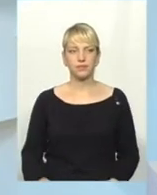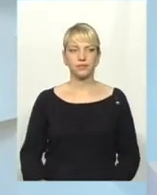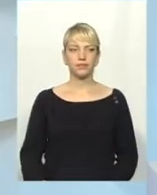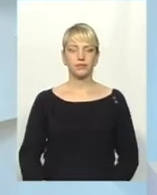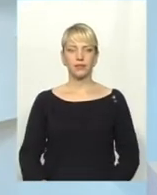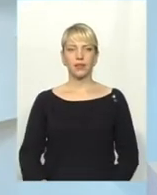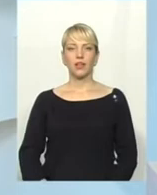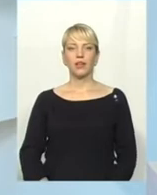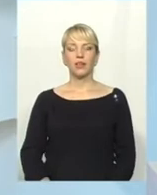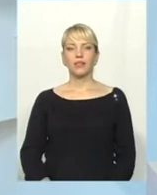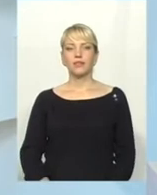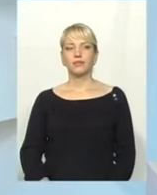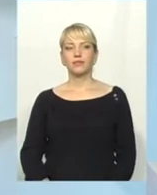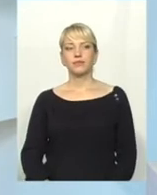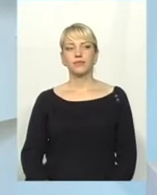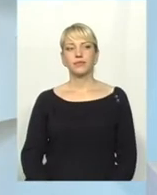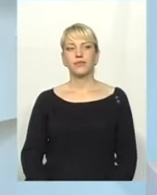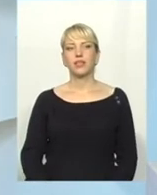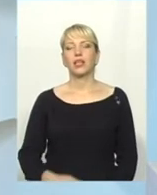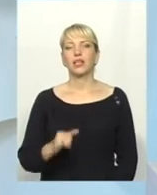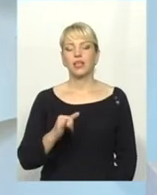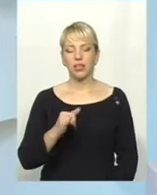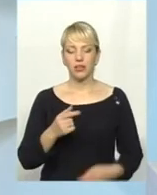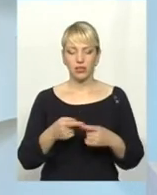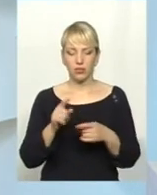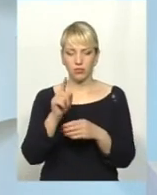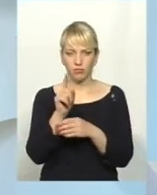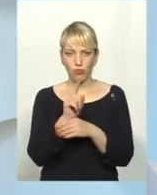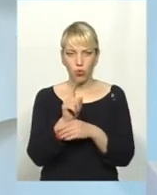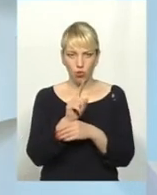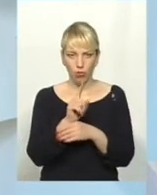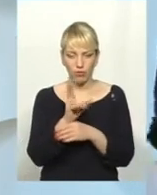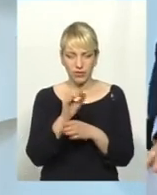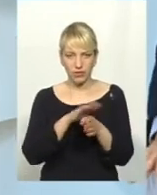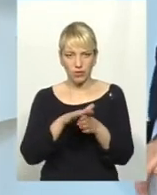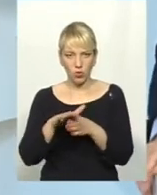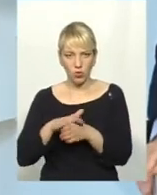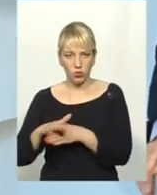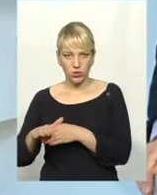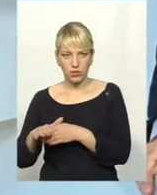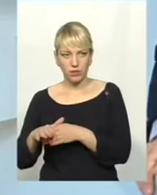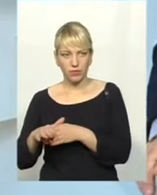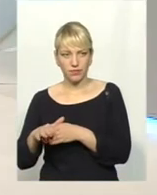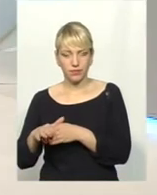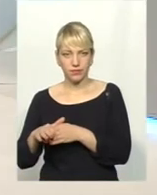шкірний діспансер поки що виконує, бо норматива база змінується. Думаю, що, на жаль,